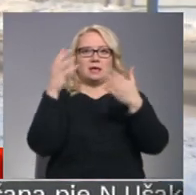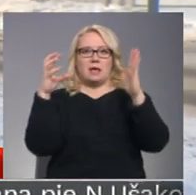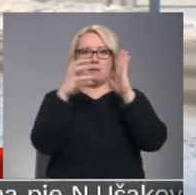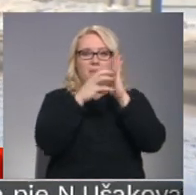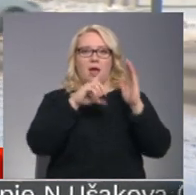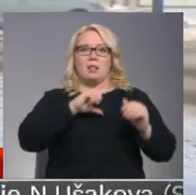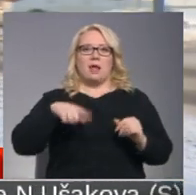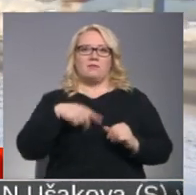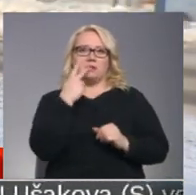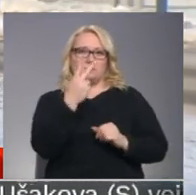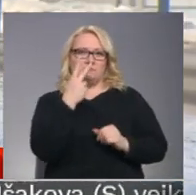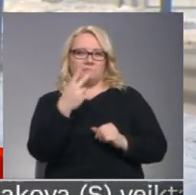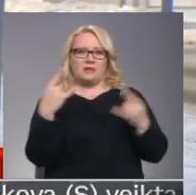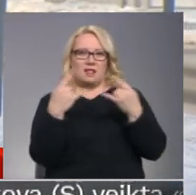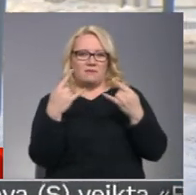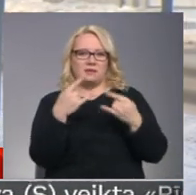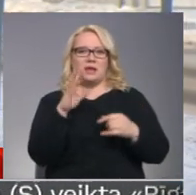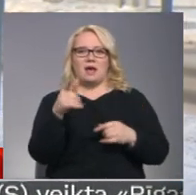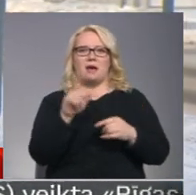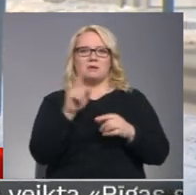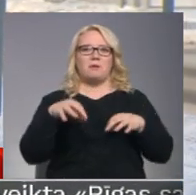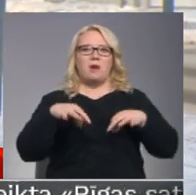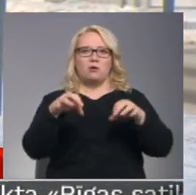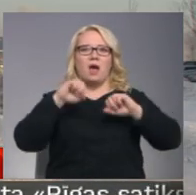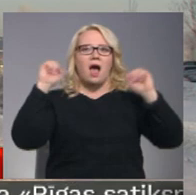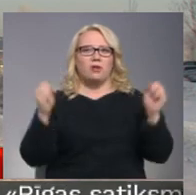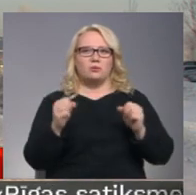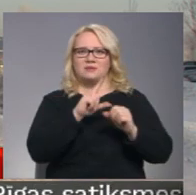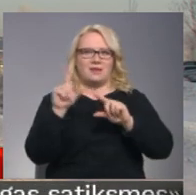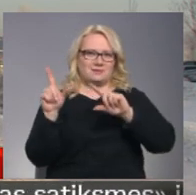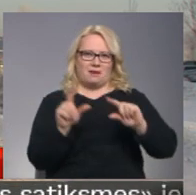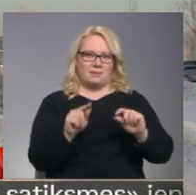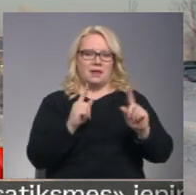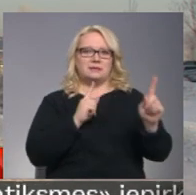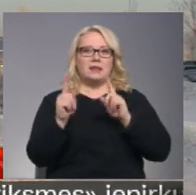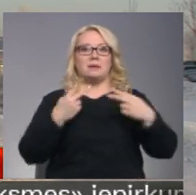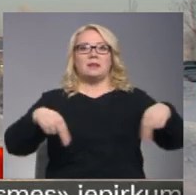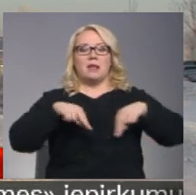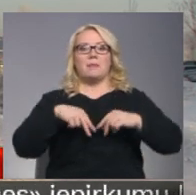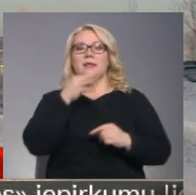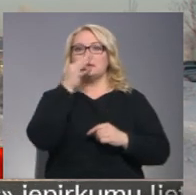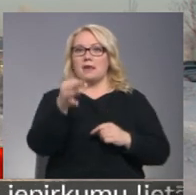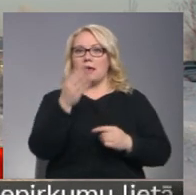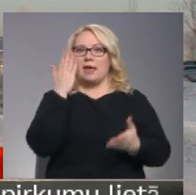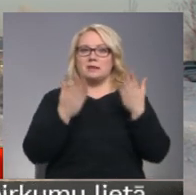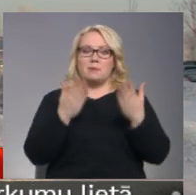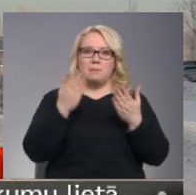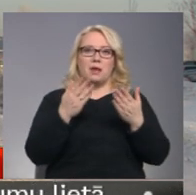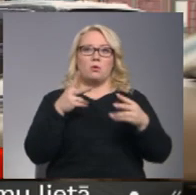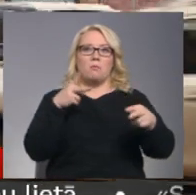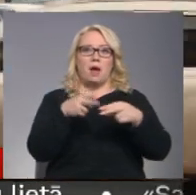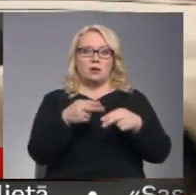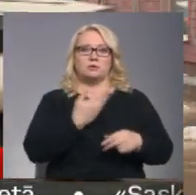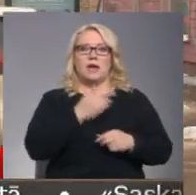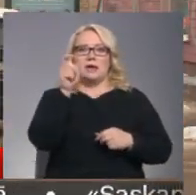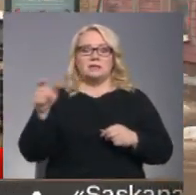televīzijas novērojumi gan liecina, ka braucēji tās dēļ nesamazina braukšanas ātrumu. Satīksmes departamentā norāda eksperiments tikšot pārtrauktsie